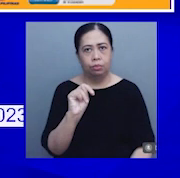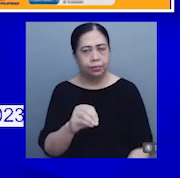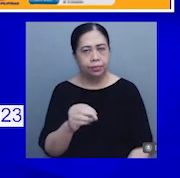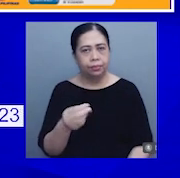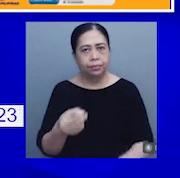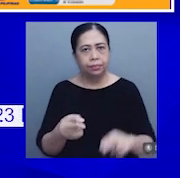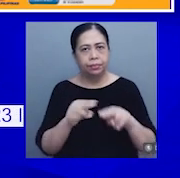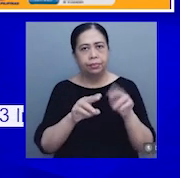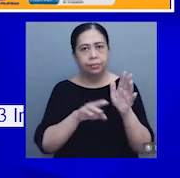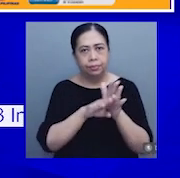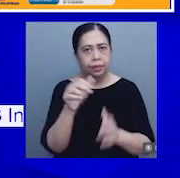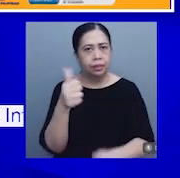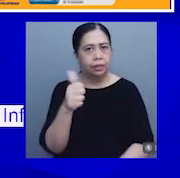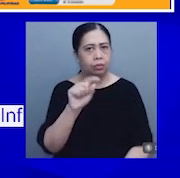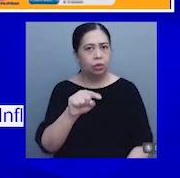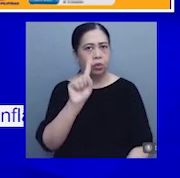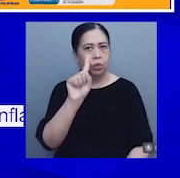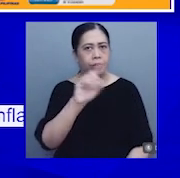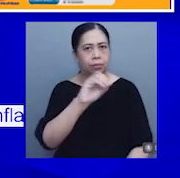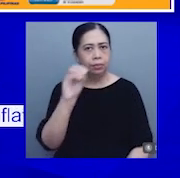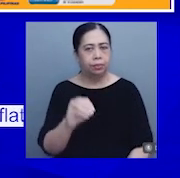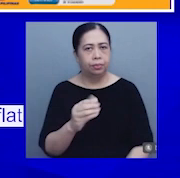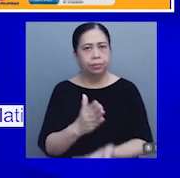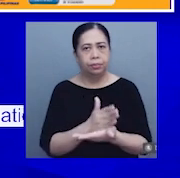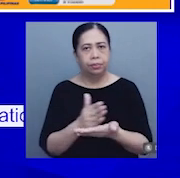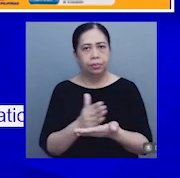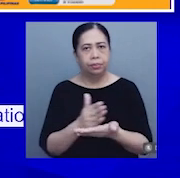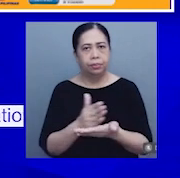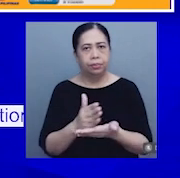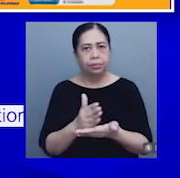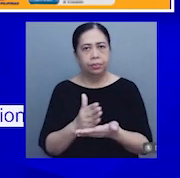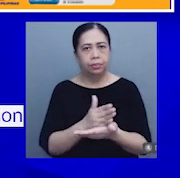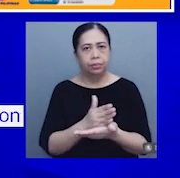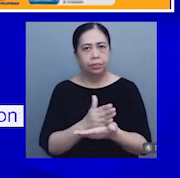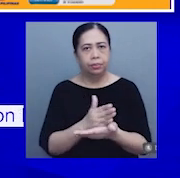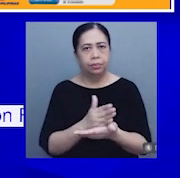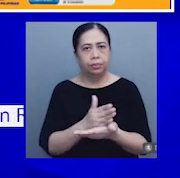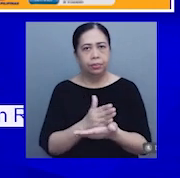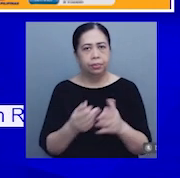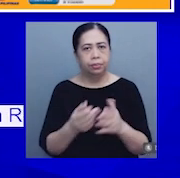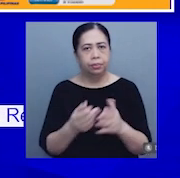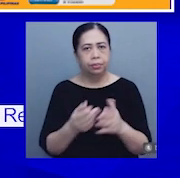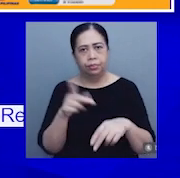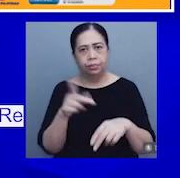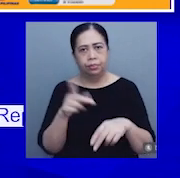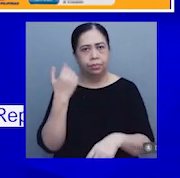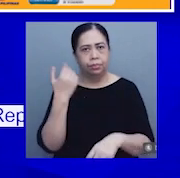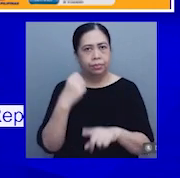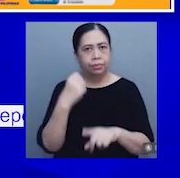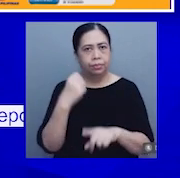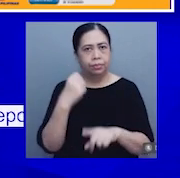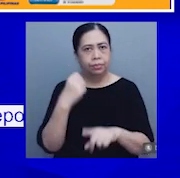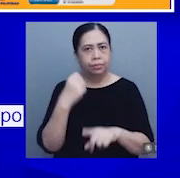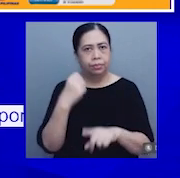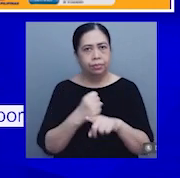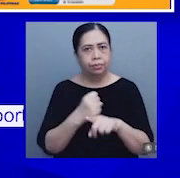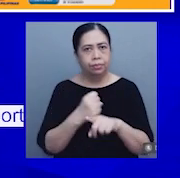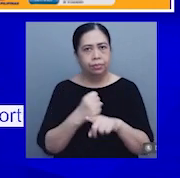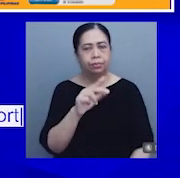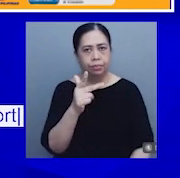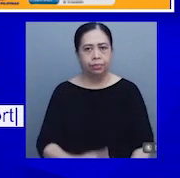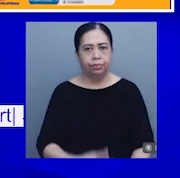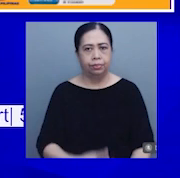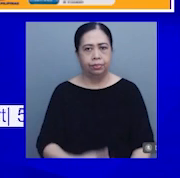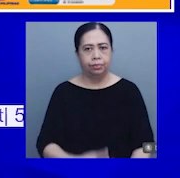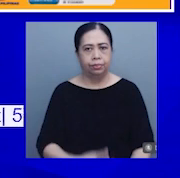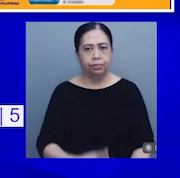at 10.1% share sa pagtaas ng inflation nitong September 2023. Ang dahilan